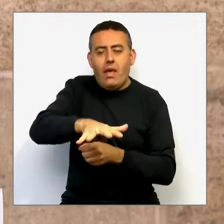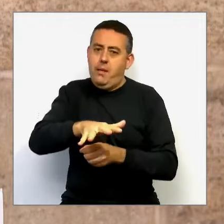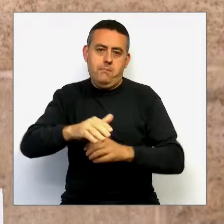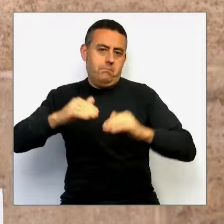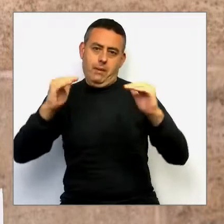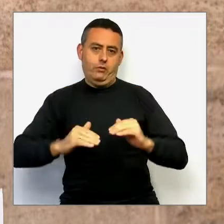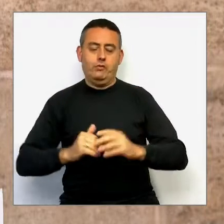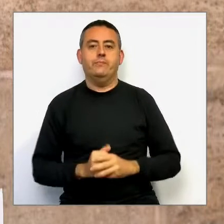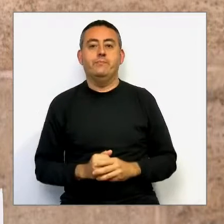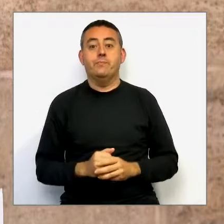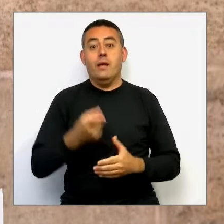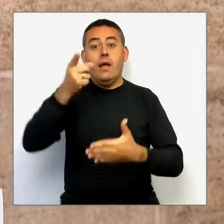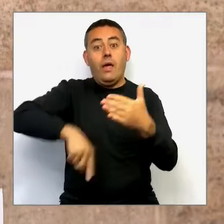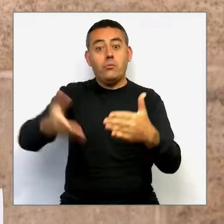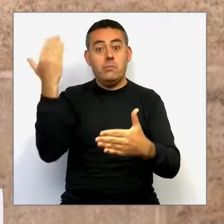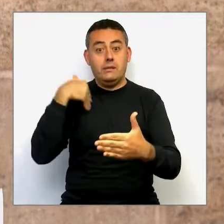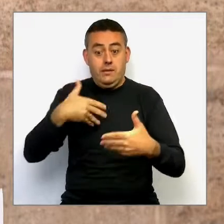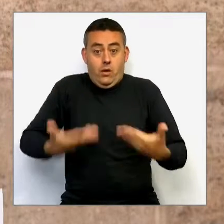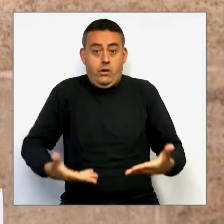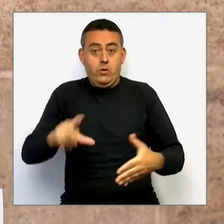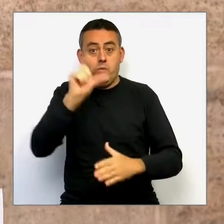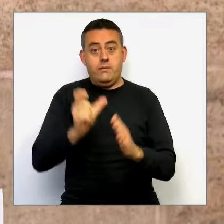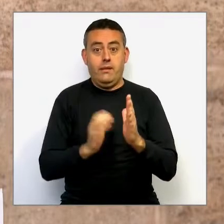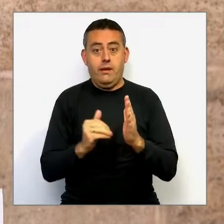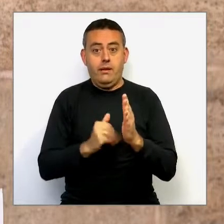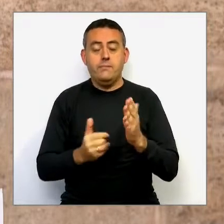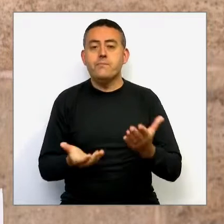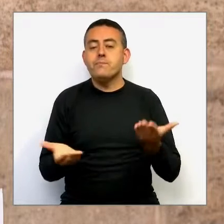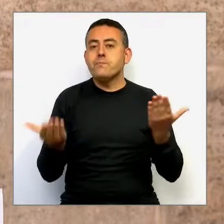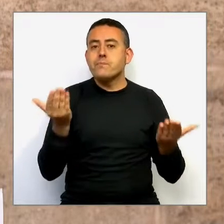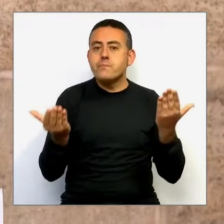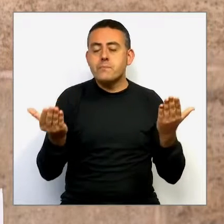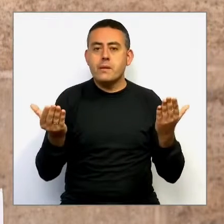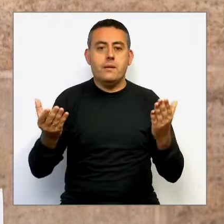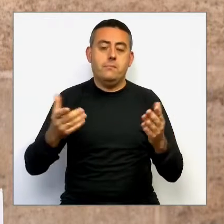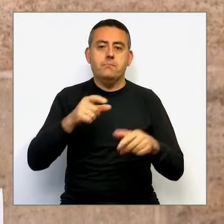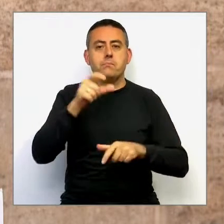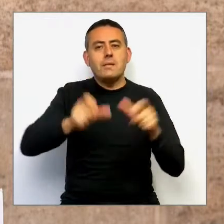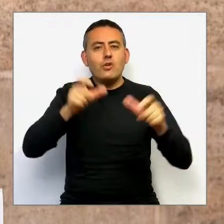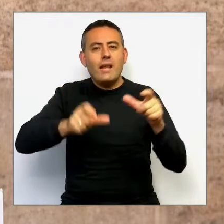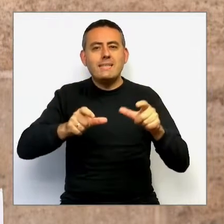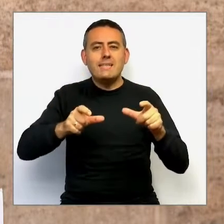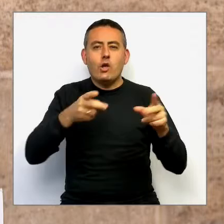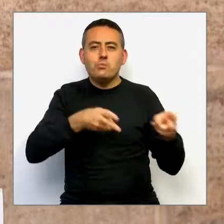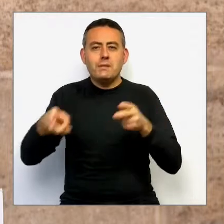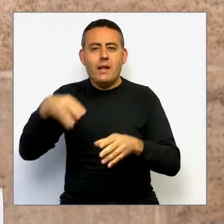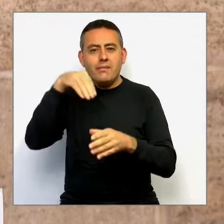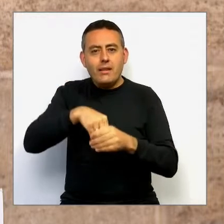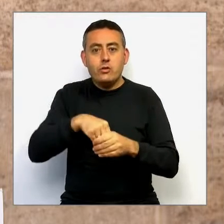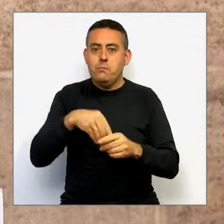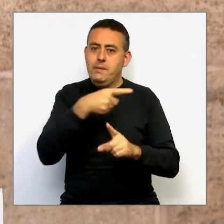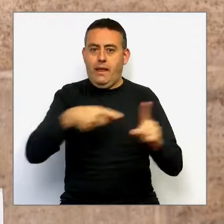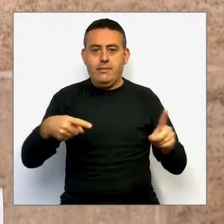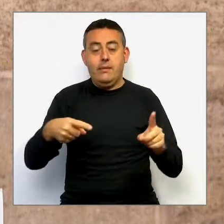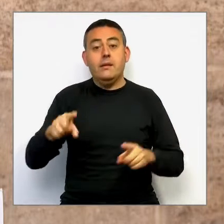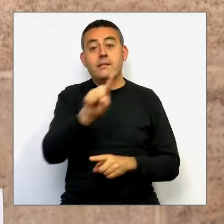Respecte a fa un mes, la comunitat valenciana té la meitat de persones hospitalitzades, la tercera